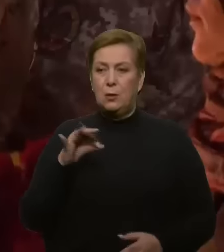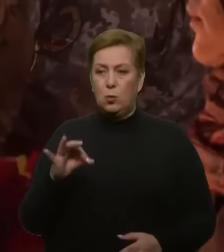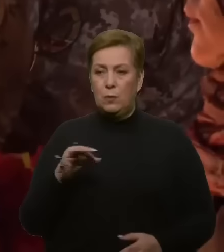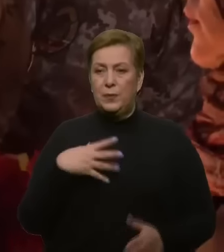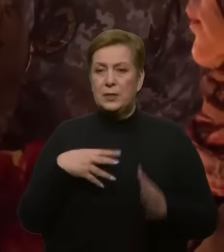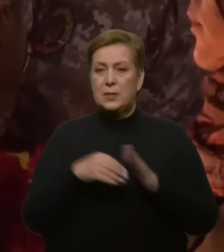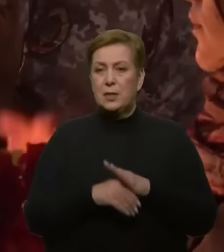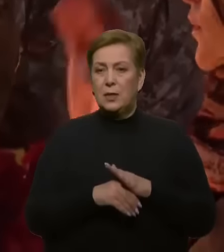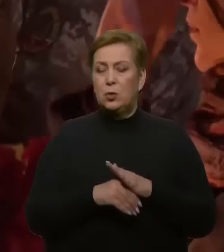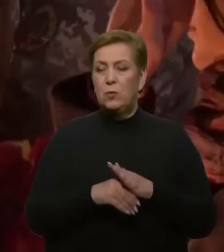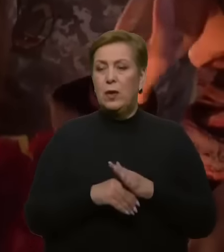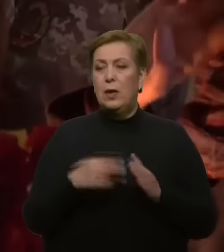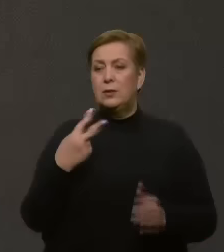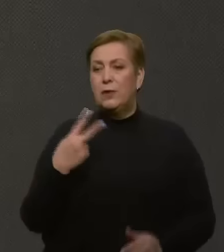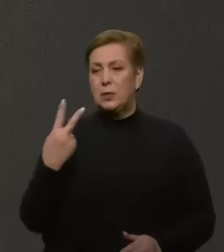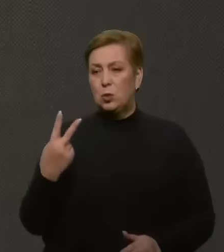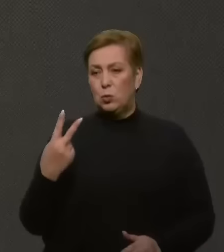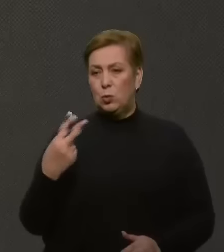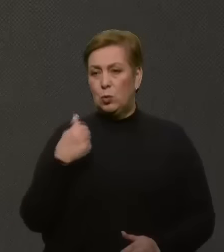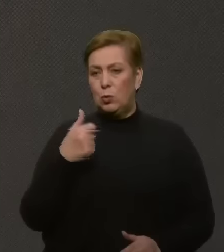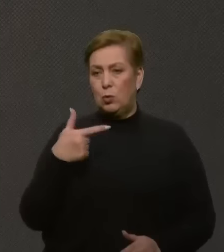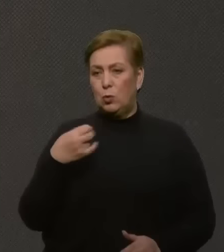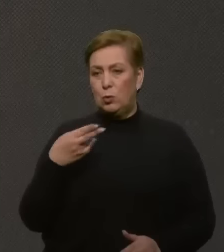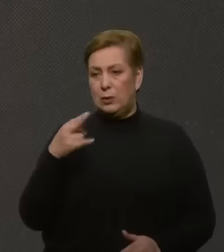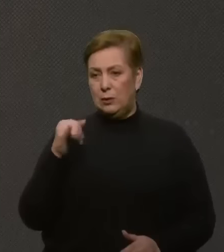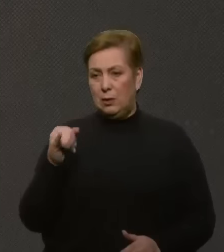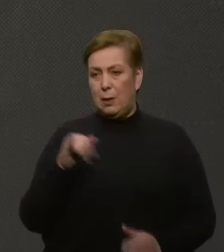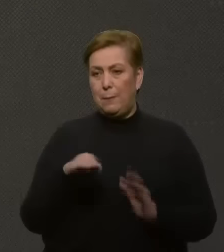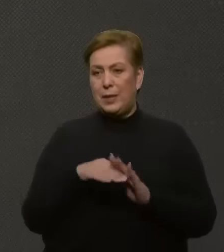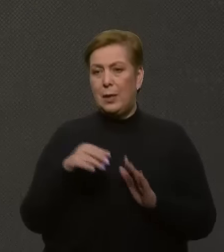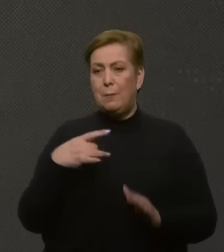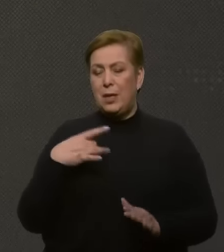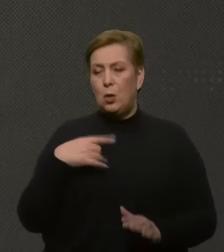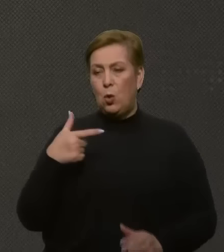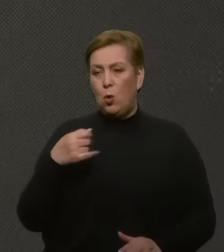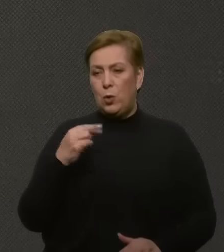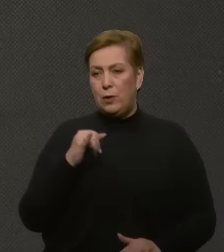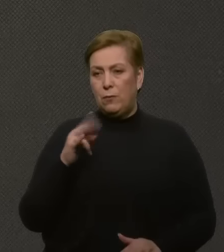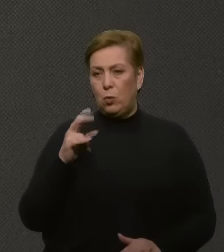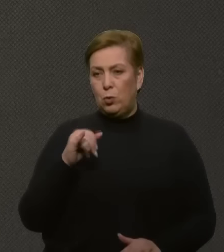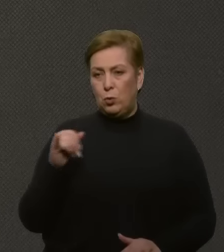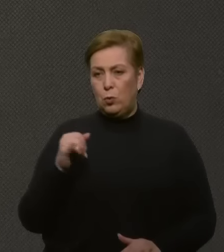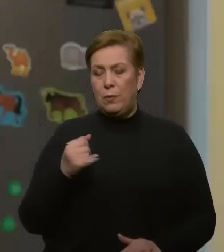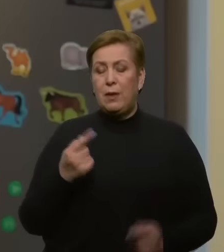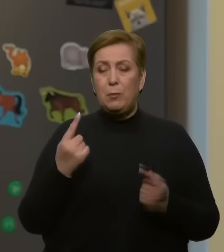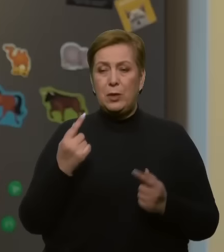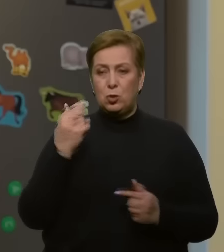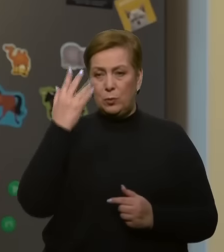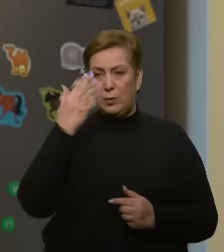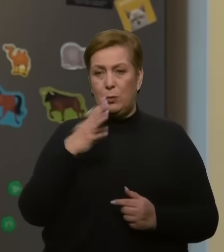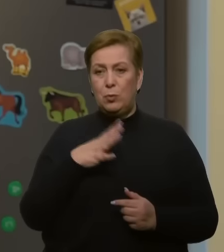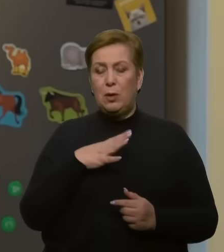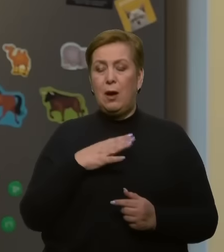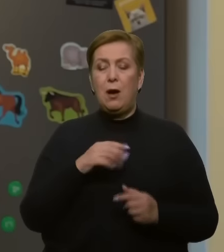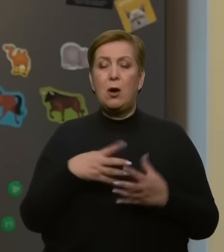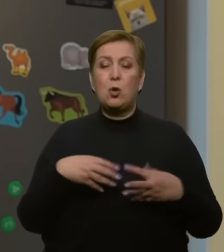-го року на Луганщині під Білогорівкою. Дружина каже, він був надійним чоловіком і найбільшою його мрією була родина. Як